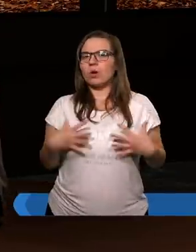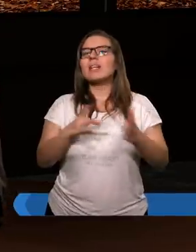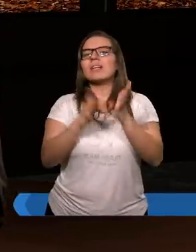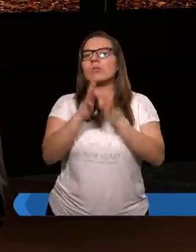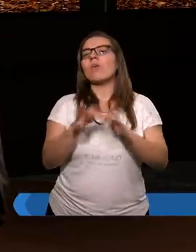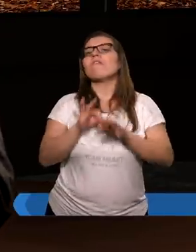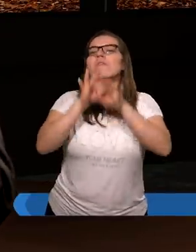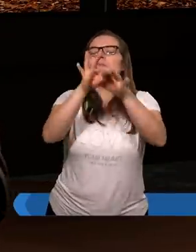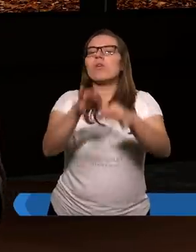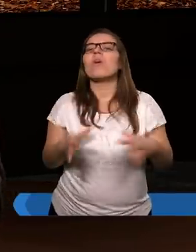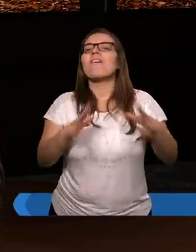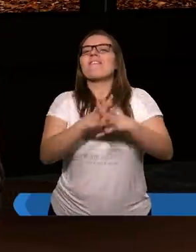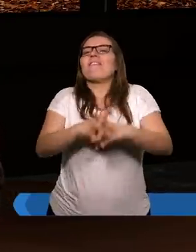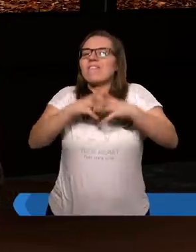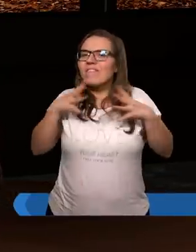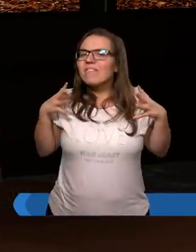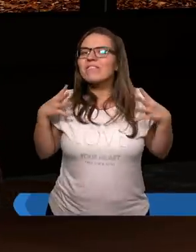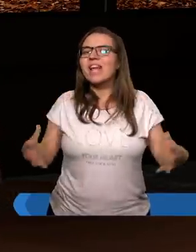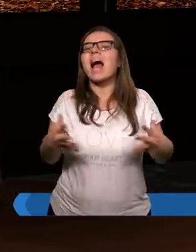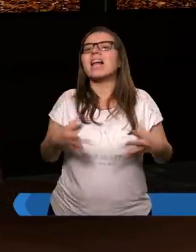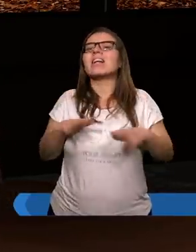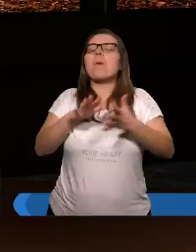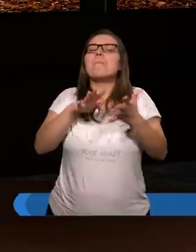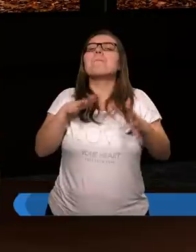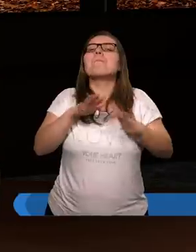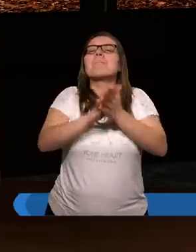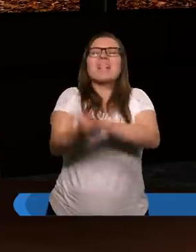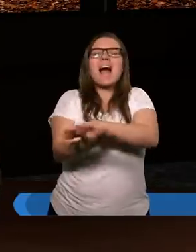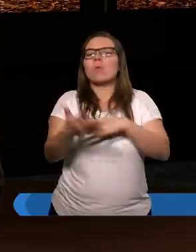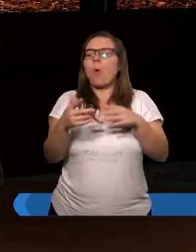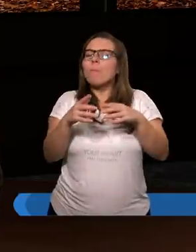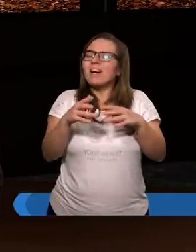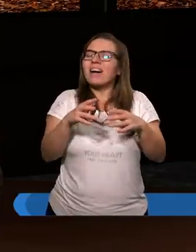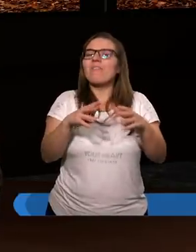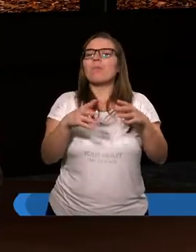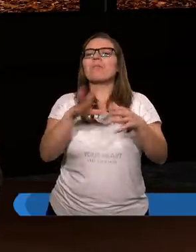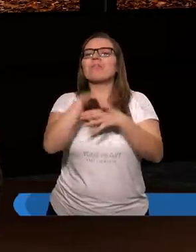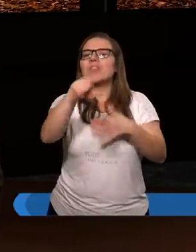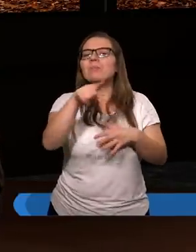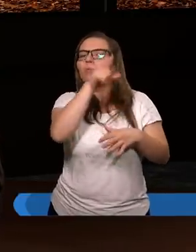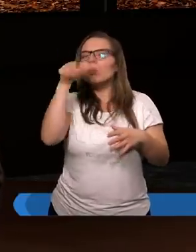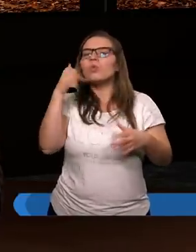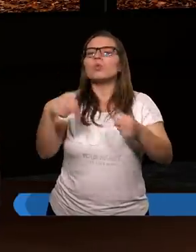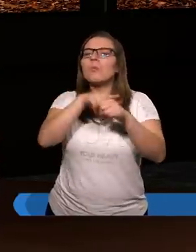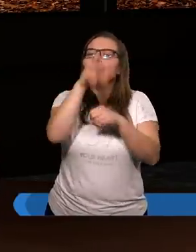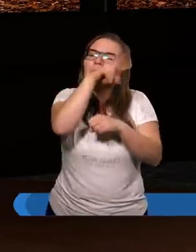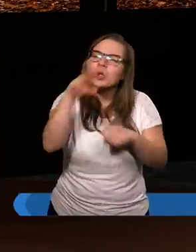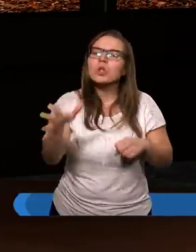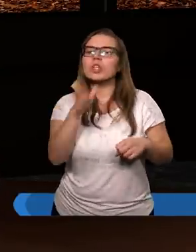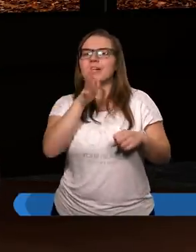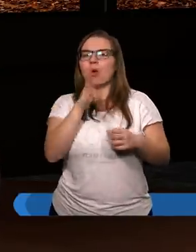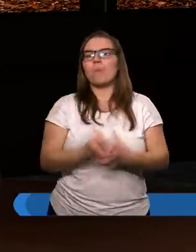wprowadziło wielki przełom w postrzeganiu świata przez Żydów i przez wszystkich innych, którzy przyglądali się Żydom.